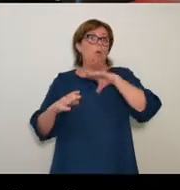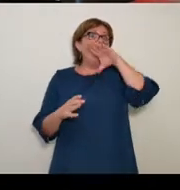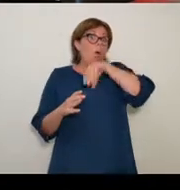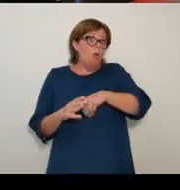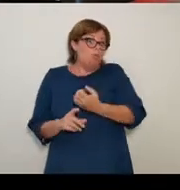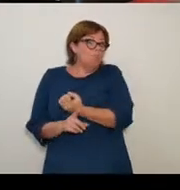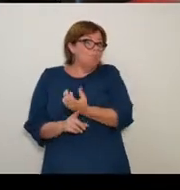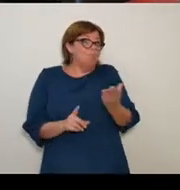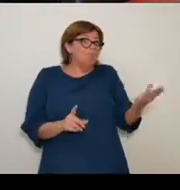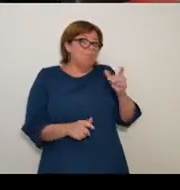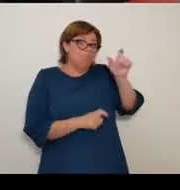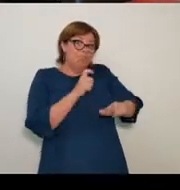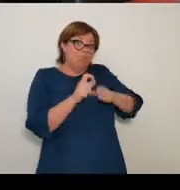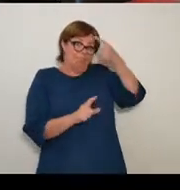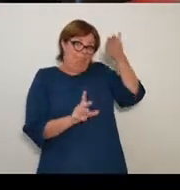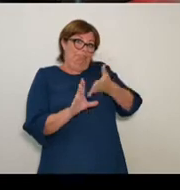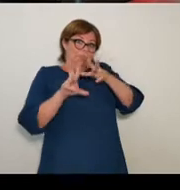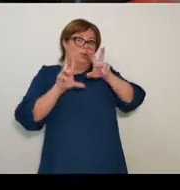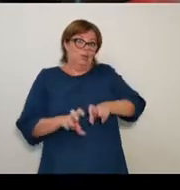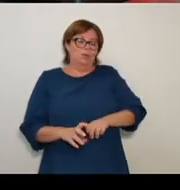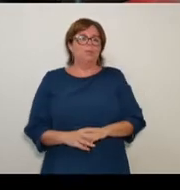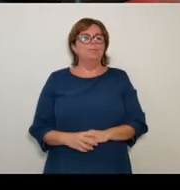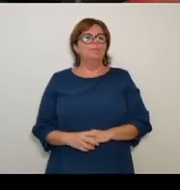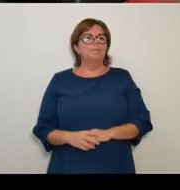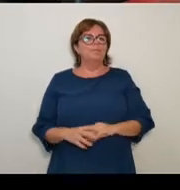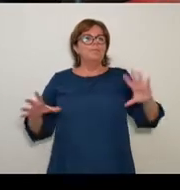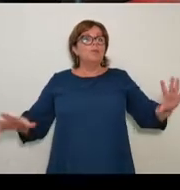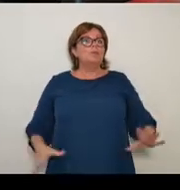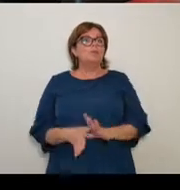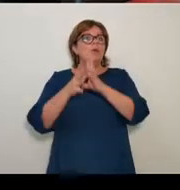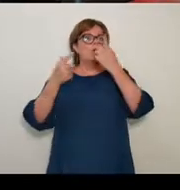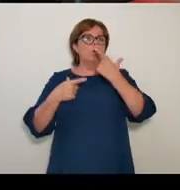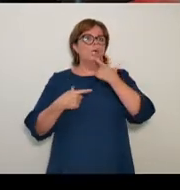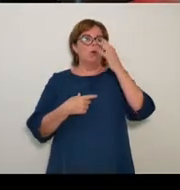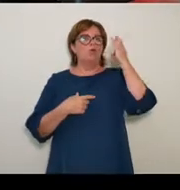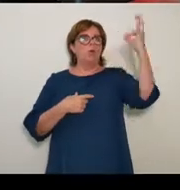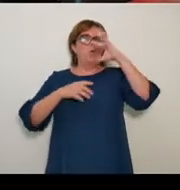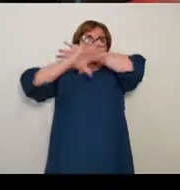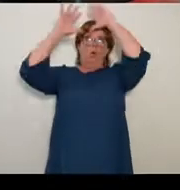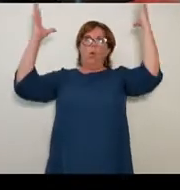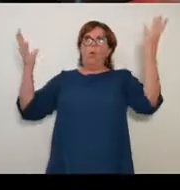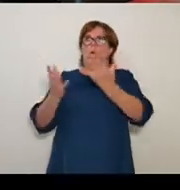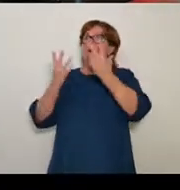psychanalystes. Règne ainsi une certaine idéalisation de l'acoustique.